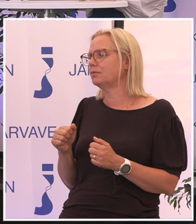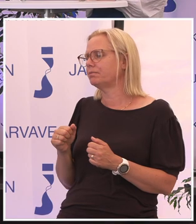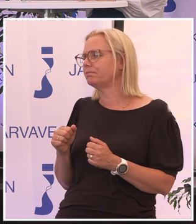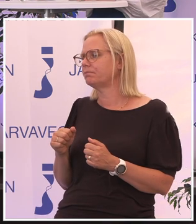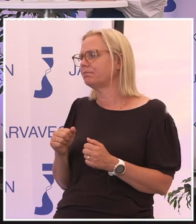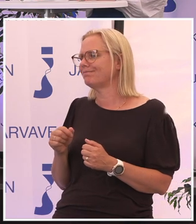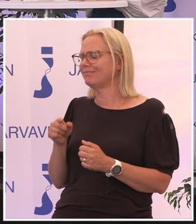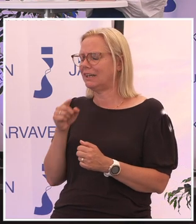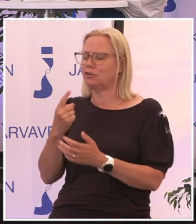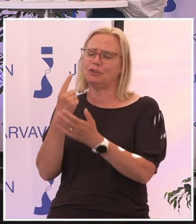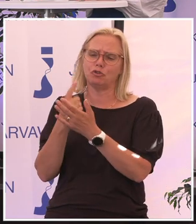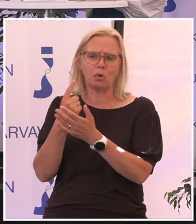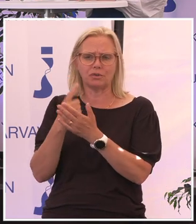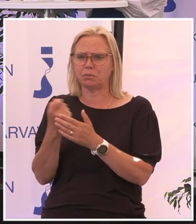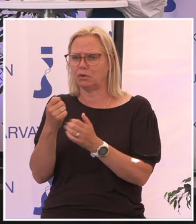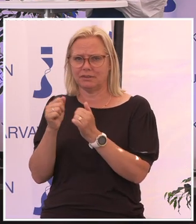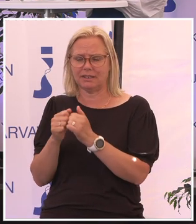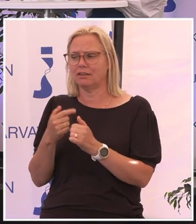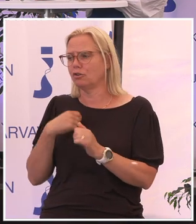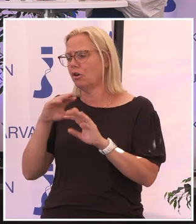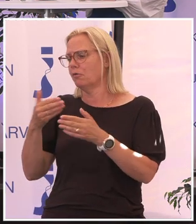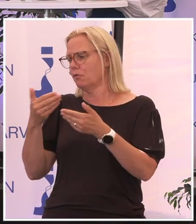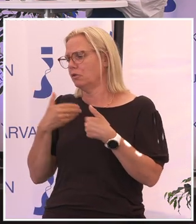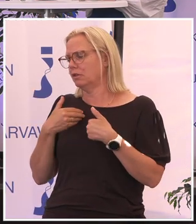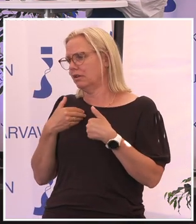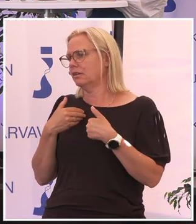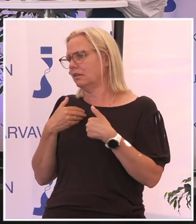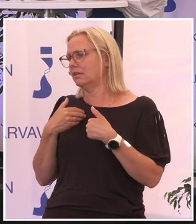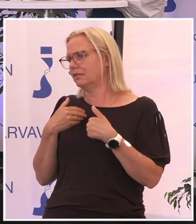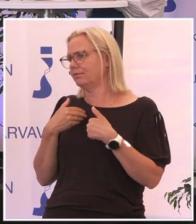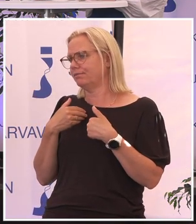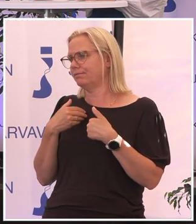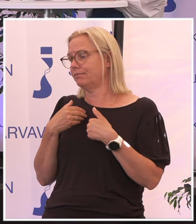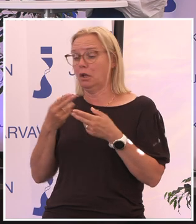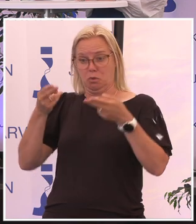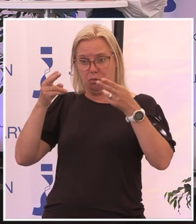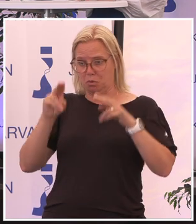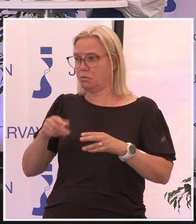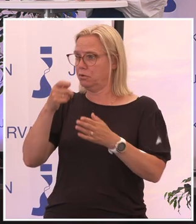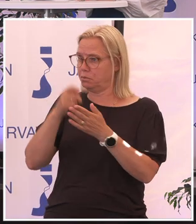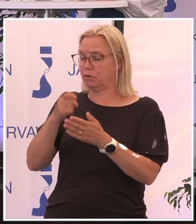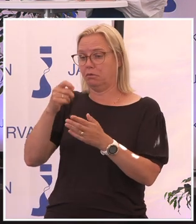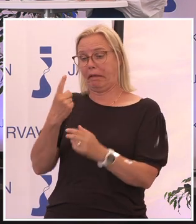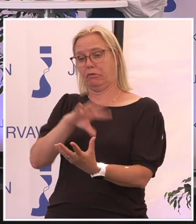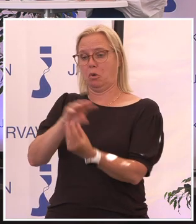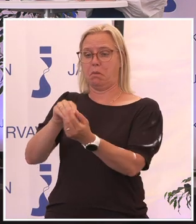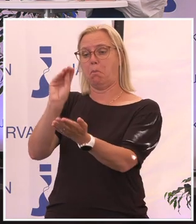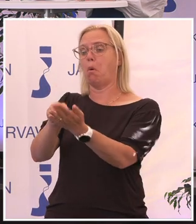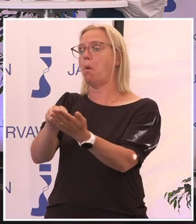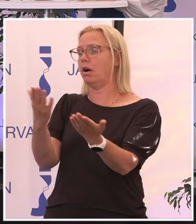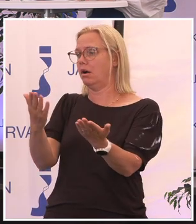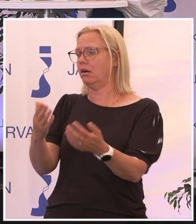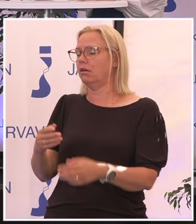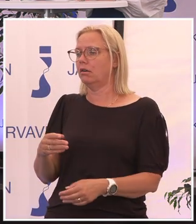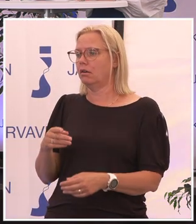konstig på en sätt. Jag har fått domstolsbeslut på en sommar. Och den